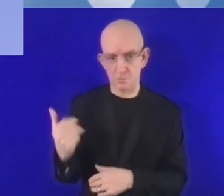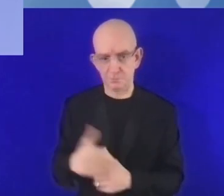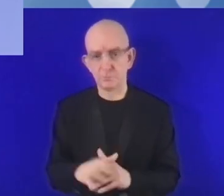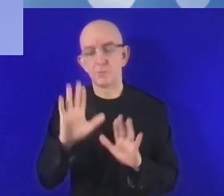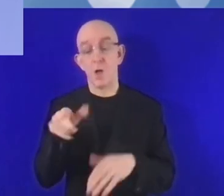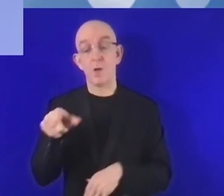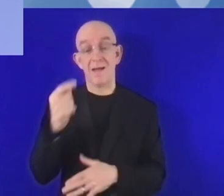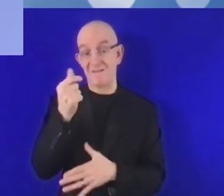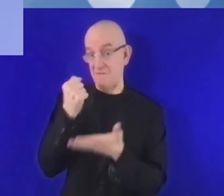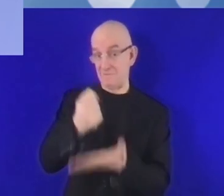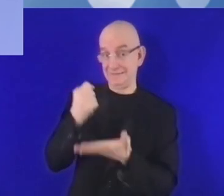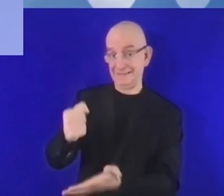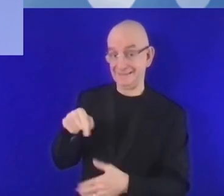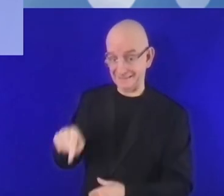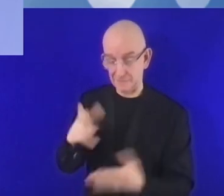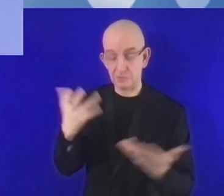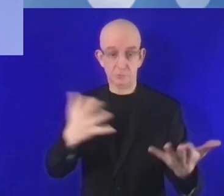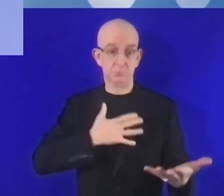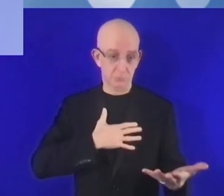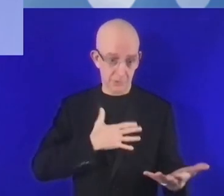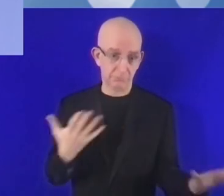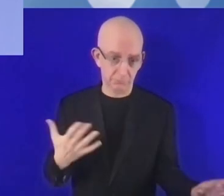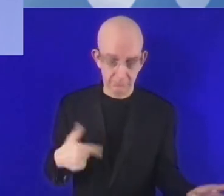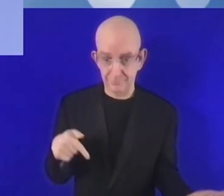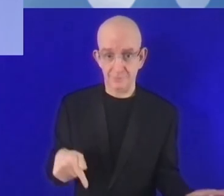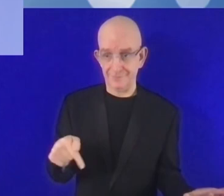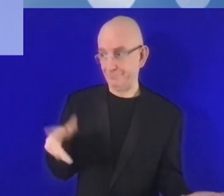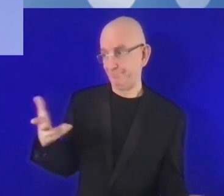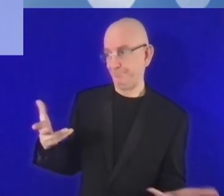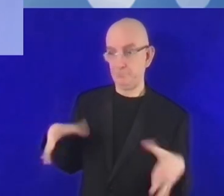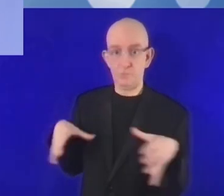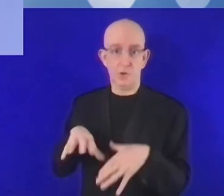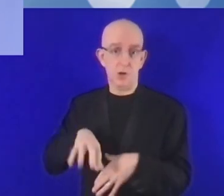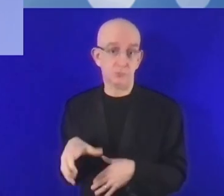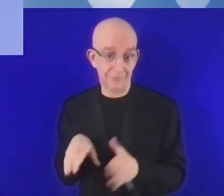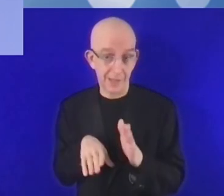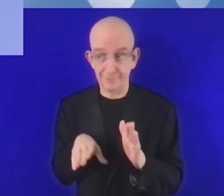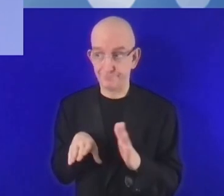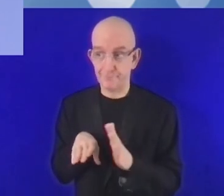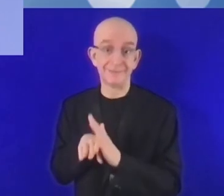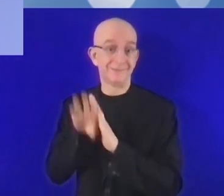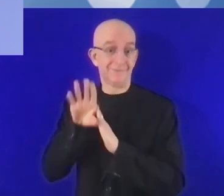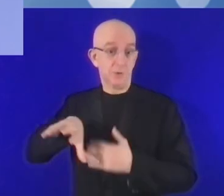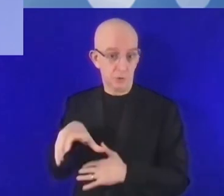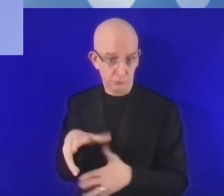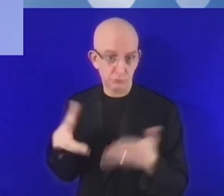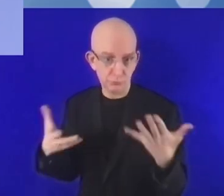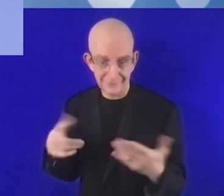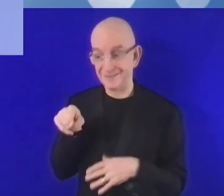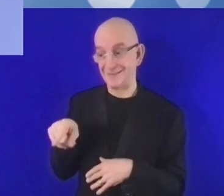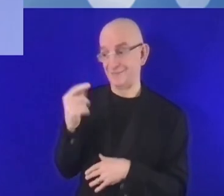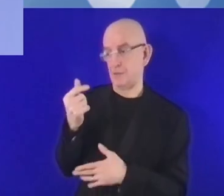فأنا أقول كدول النامية التمويل هو مهم بشكل